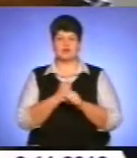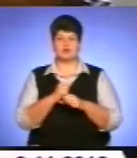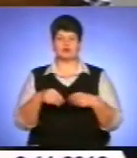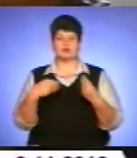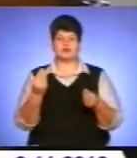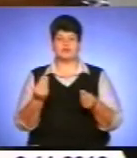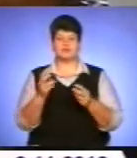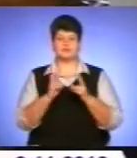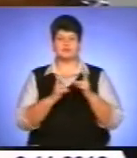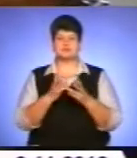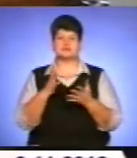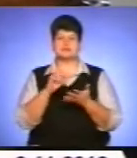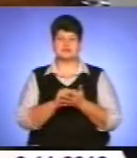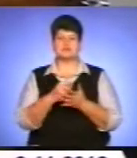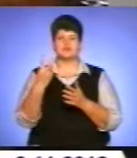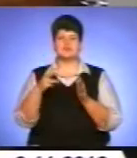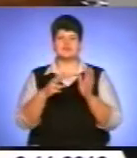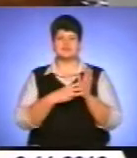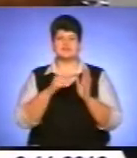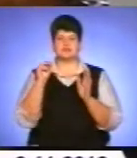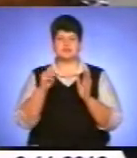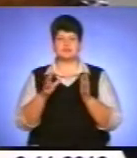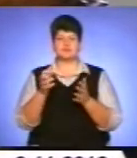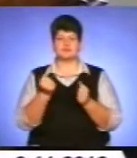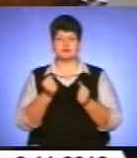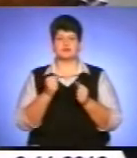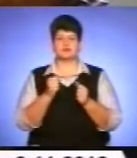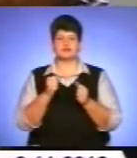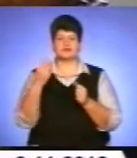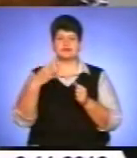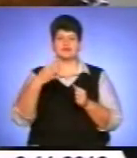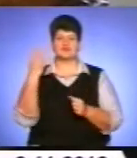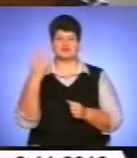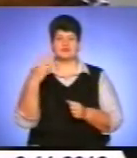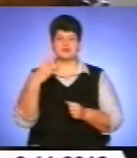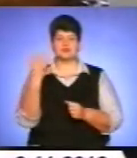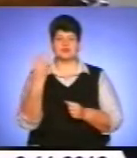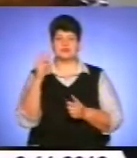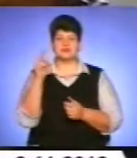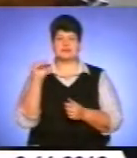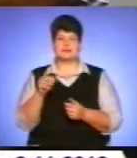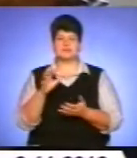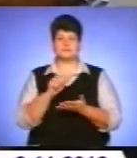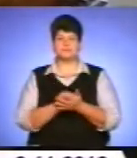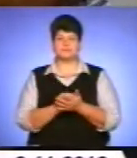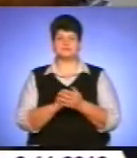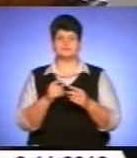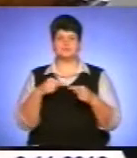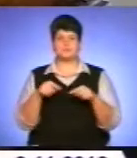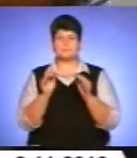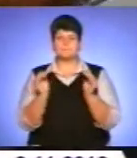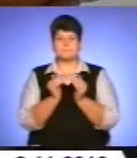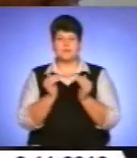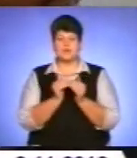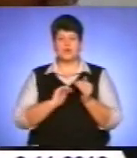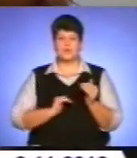28 тисяч найманих працівників, 34 тисячі зайнято у сфері малого бізнесу, маються на увазі по